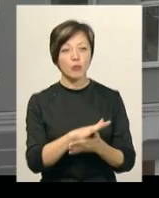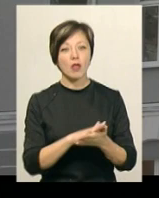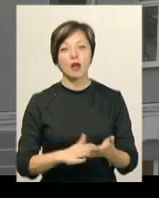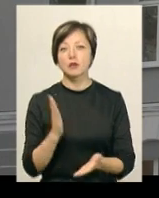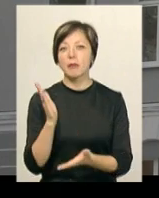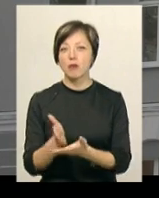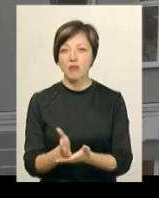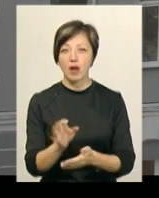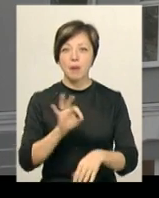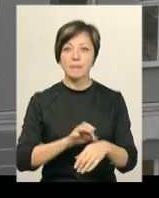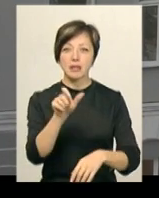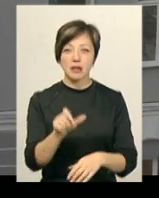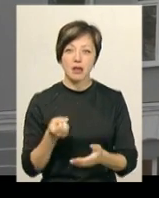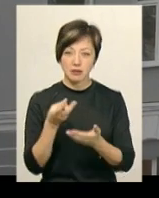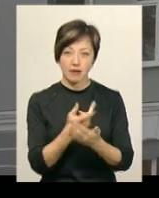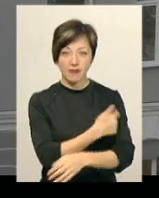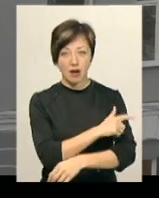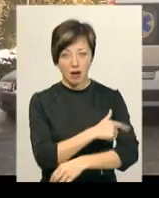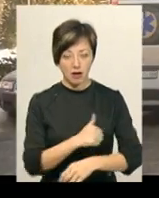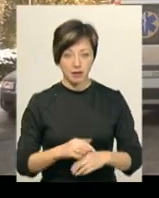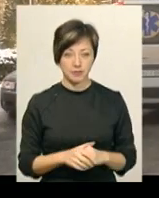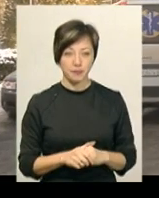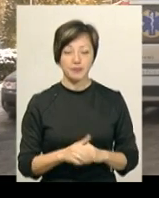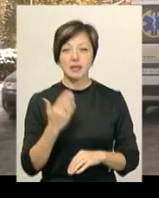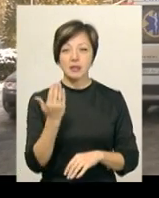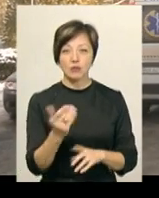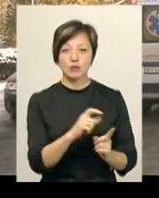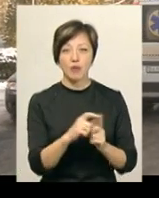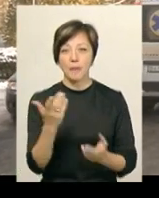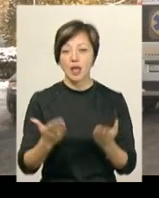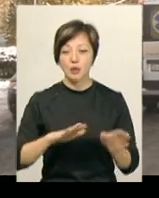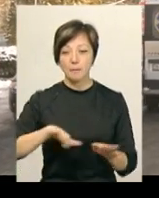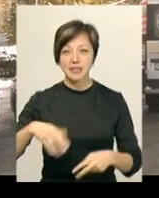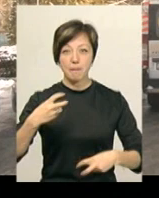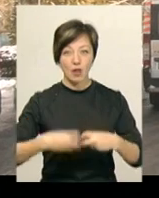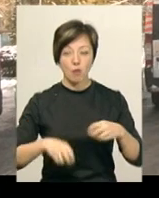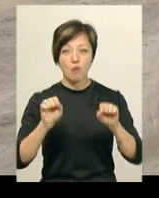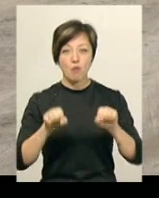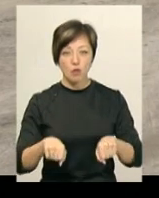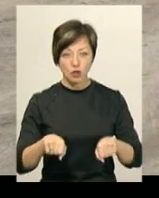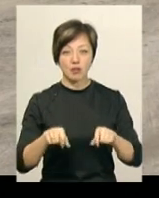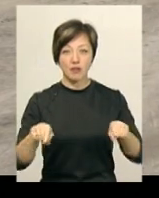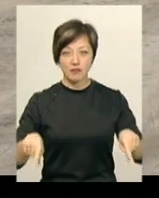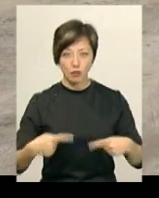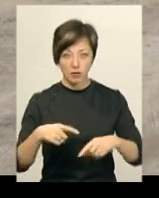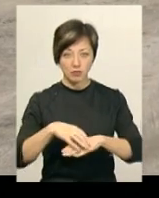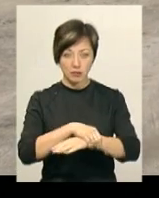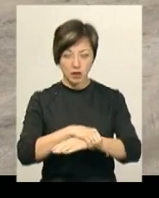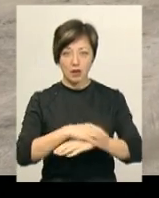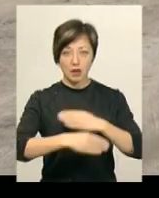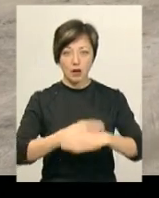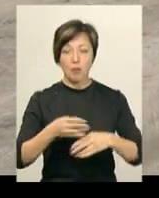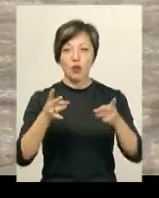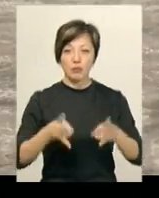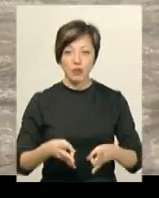перебування пацієнта у лікарні, каже Руслан Колесніков. За його словами, якщо після перелому можна штучно відновити розміщення кісток, то